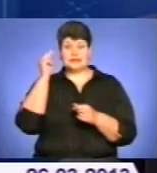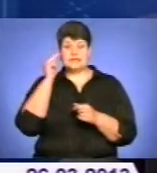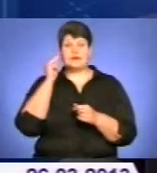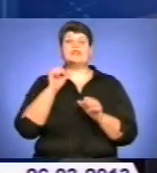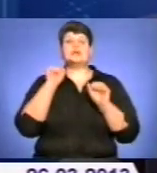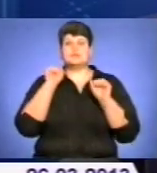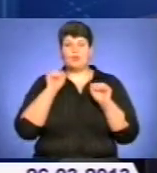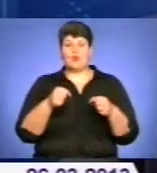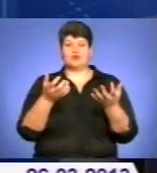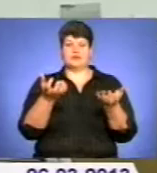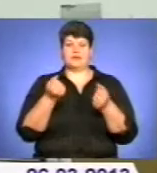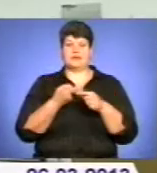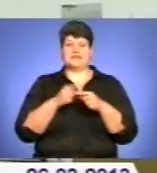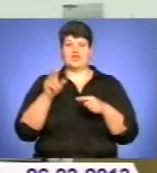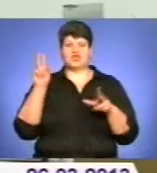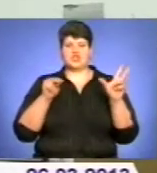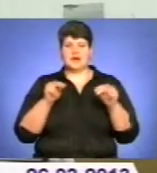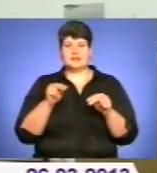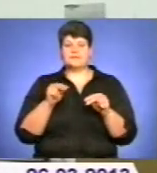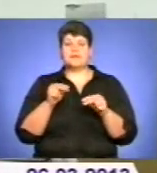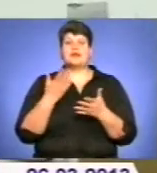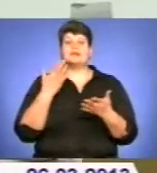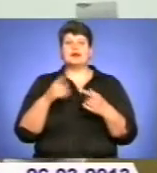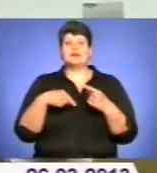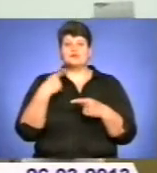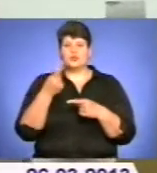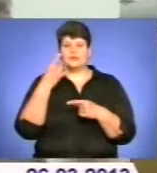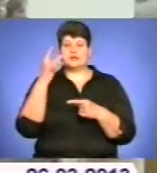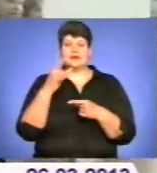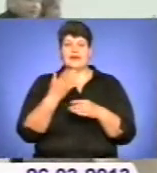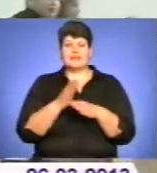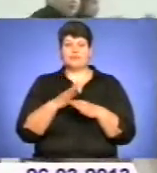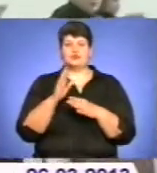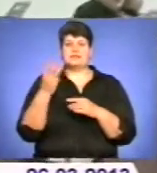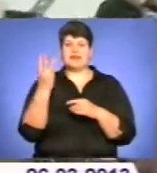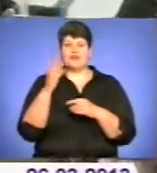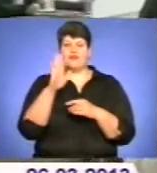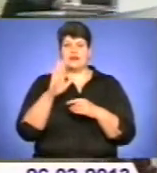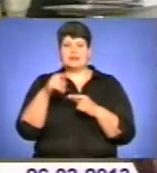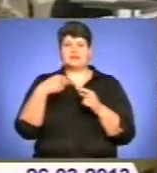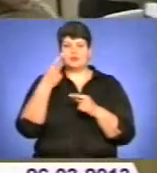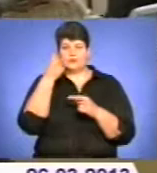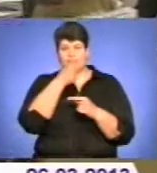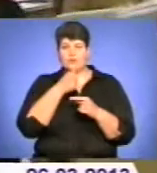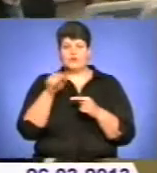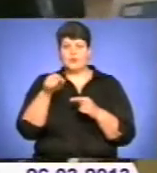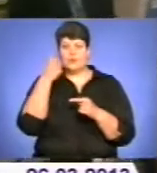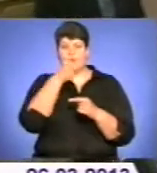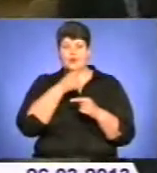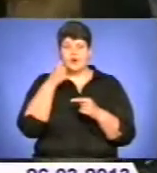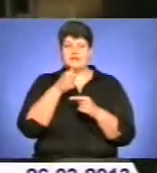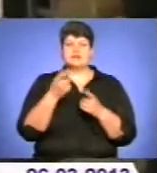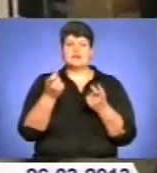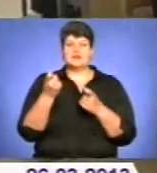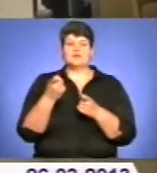зможе отримати цей шанс. Наступний етап розпочнеться з 1 вересня цього року. Для участі задіють учнів 5-9 класів з п'яти